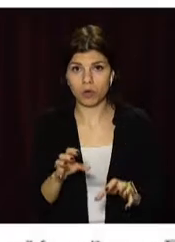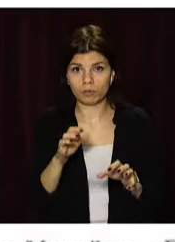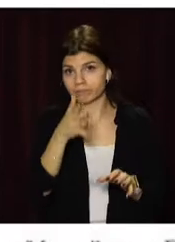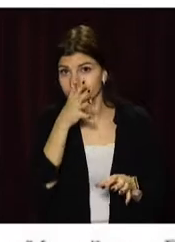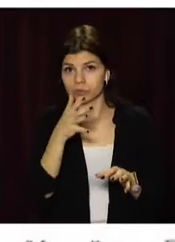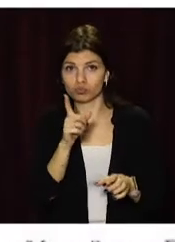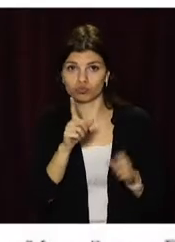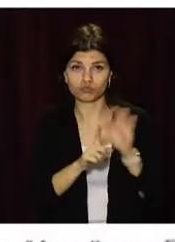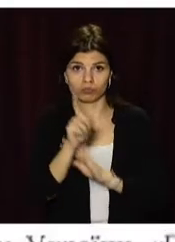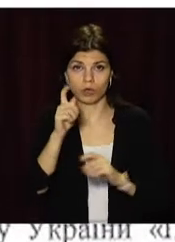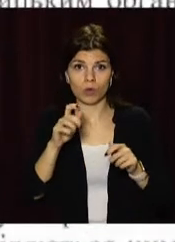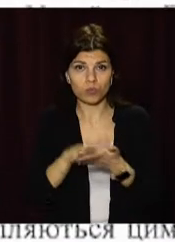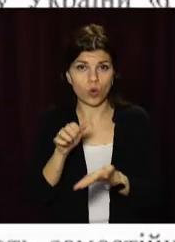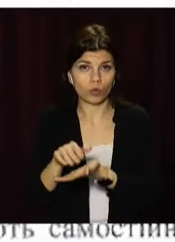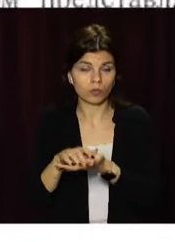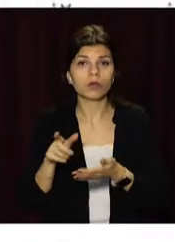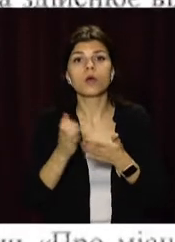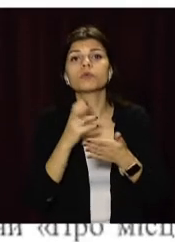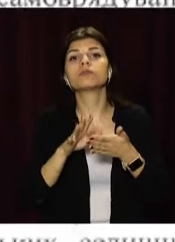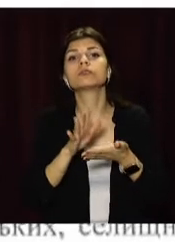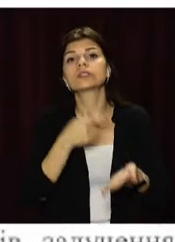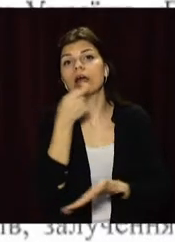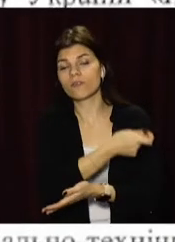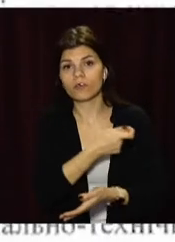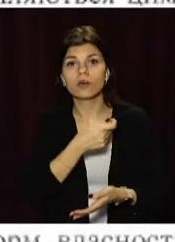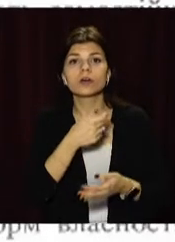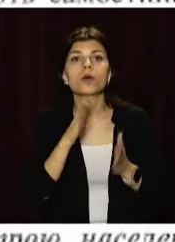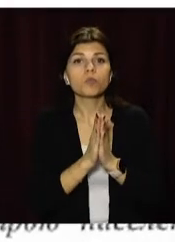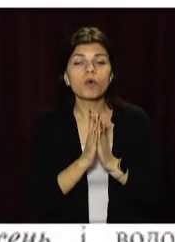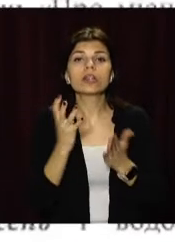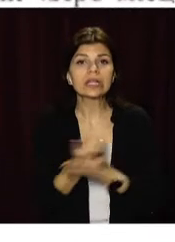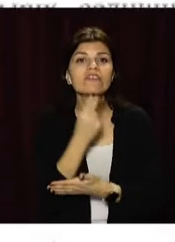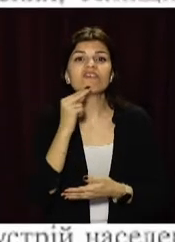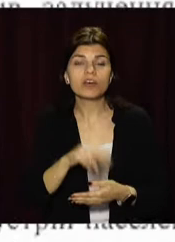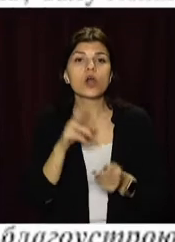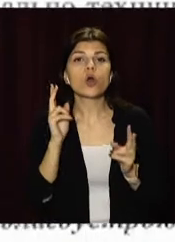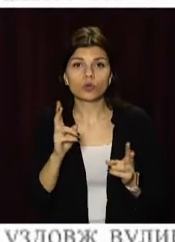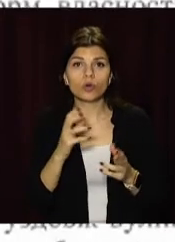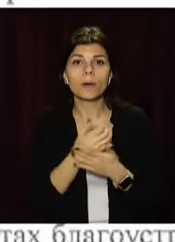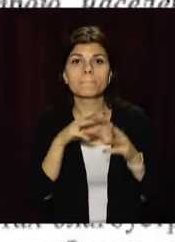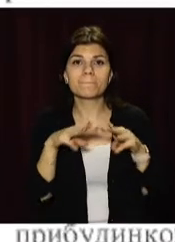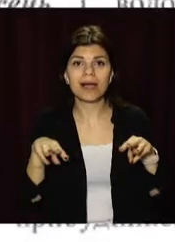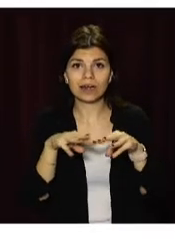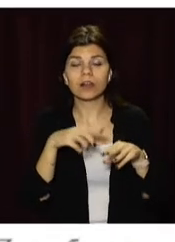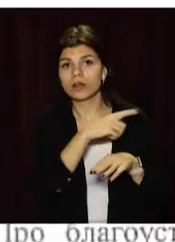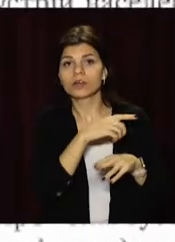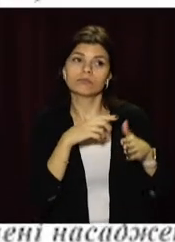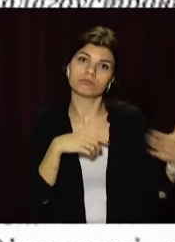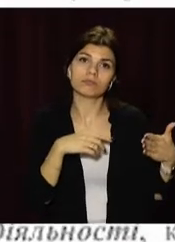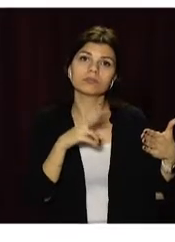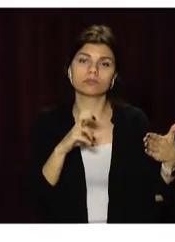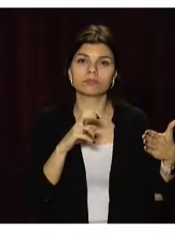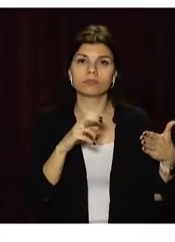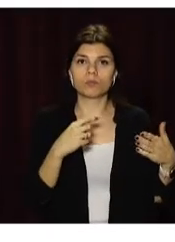Міська рада направила заяву до правоохоронних органів, вимагає знайти винних та визнати мерію Дніпра потерпілою стороною.